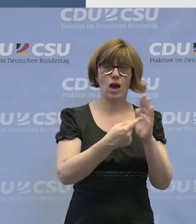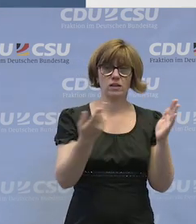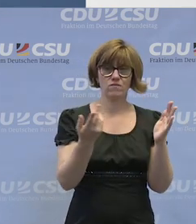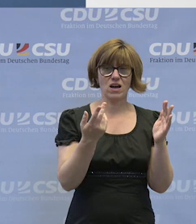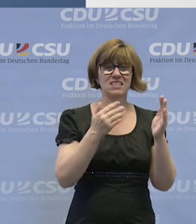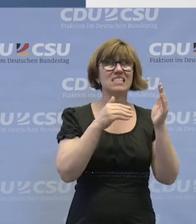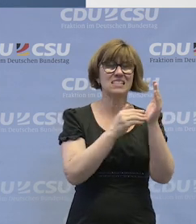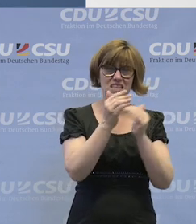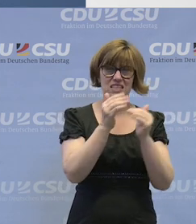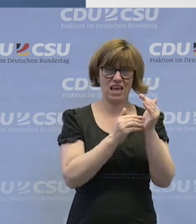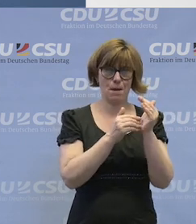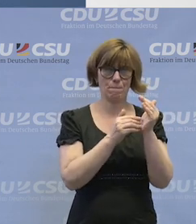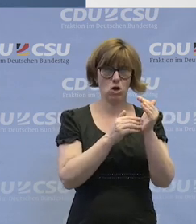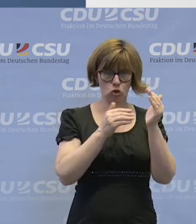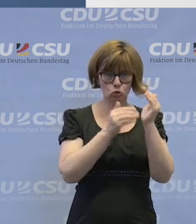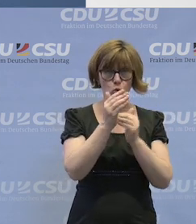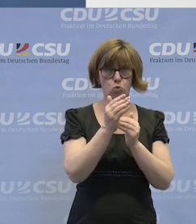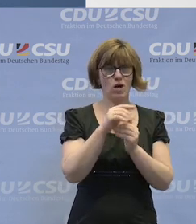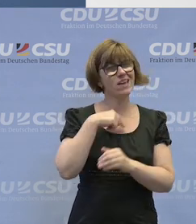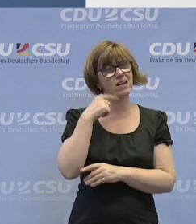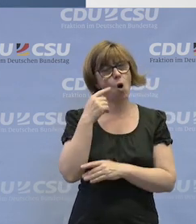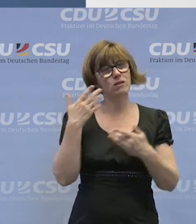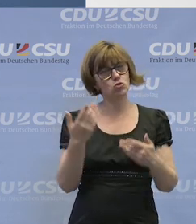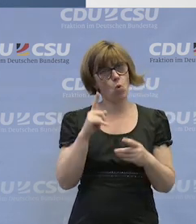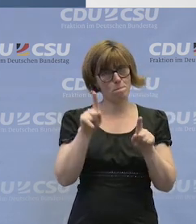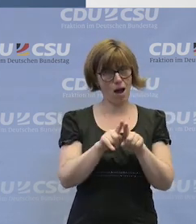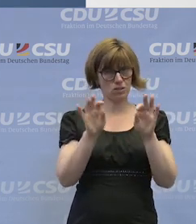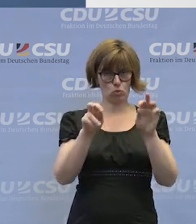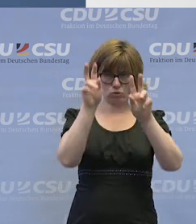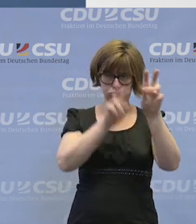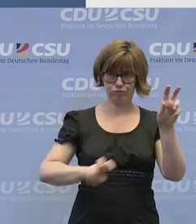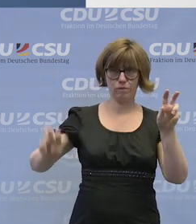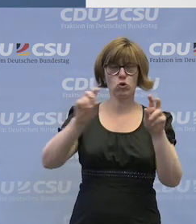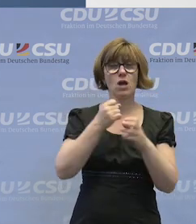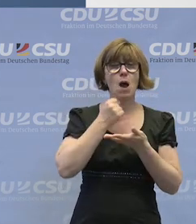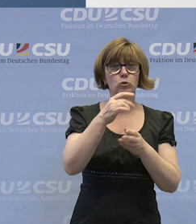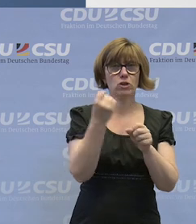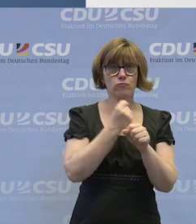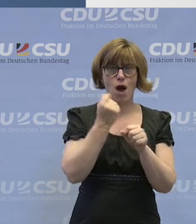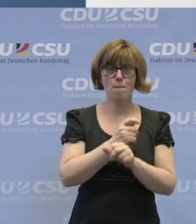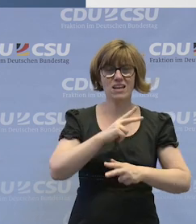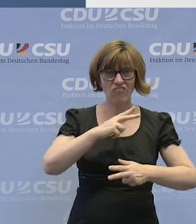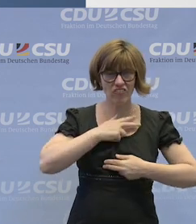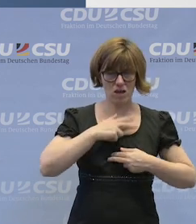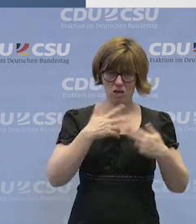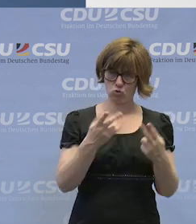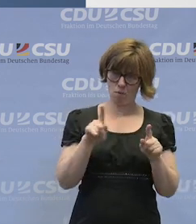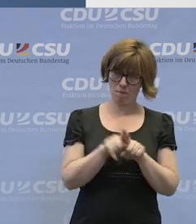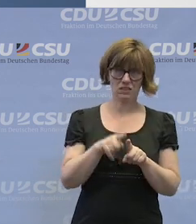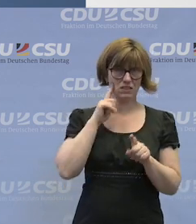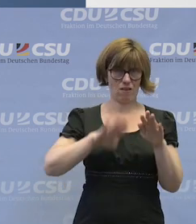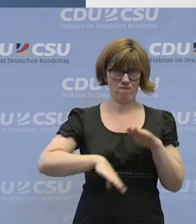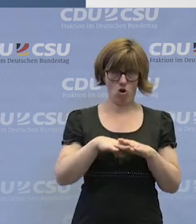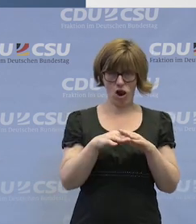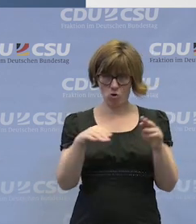ist das System, die Struktur, so wie ich glaube, dass sie sinnvoll ist und wo Budget für Arbeit auch tatsächlich sinnvoll